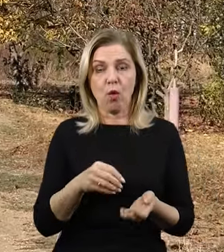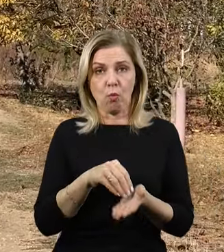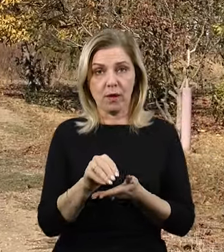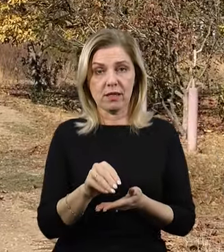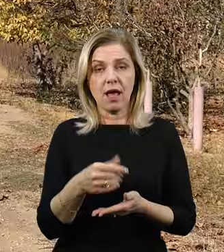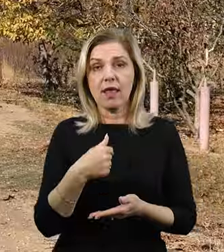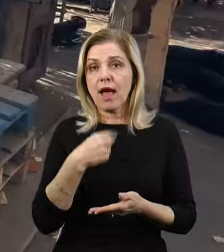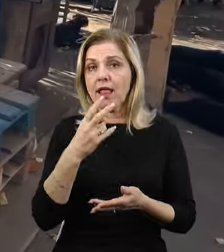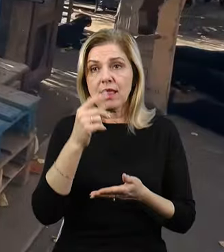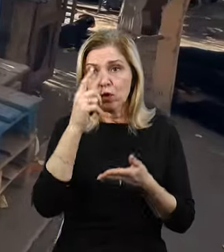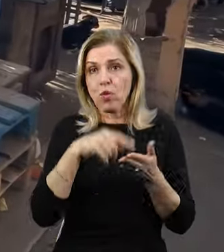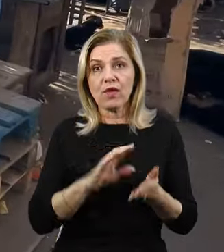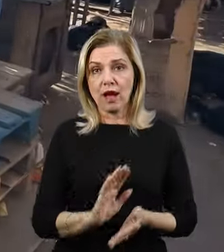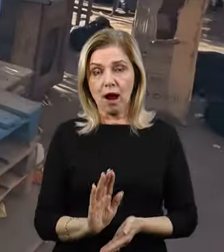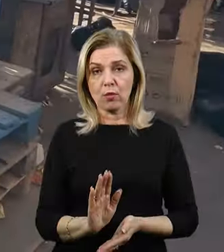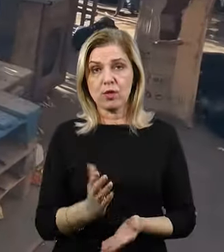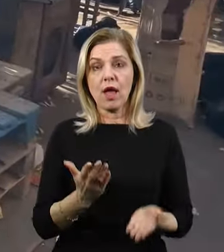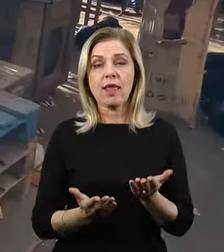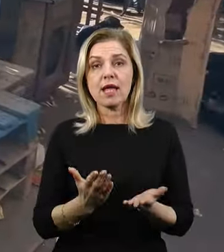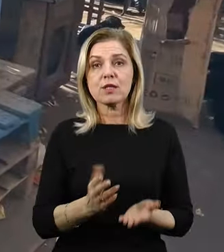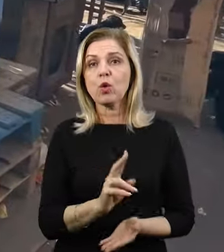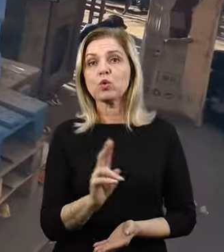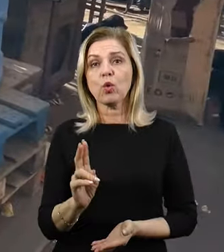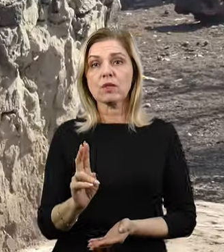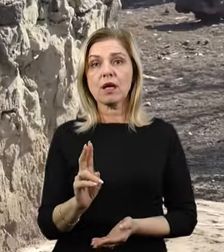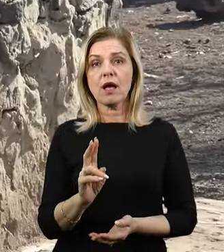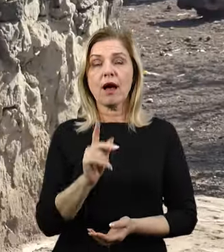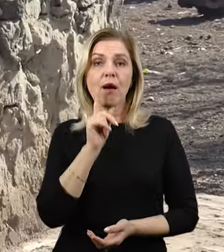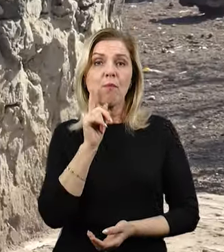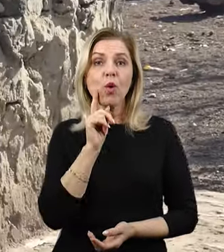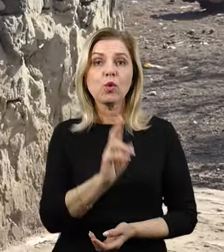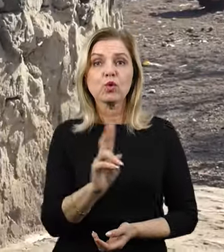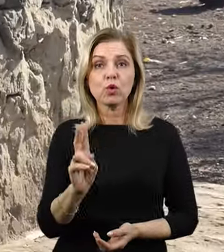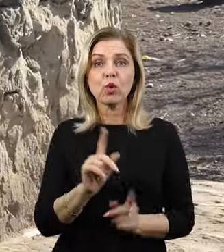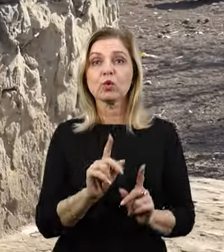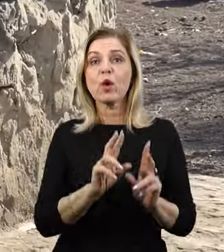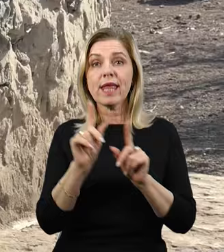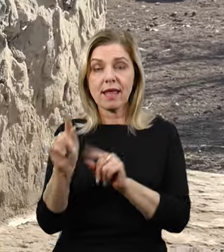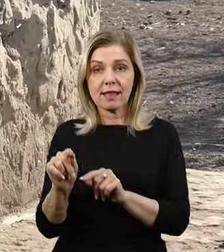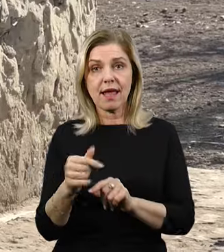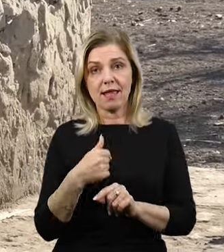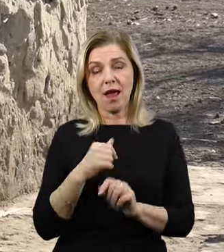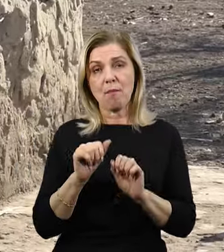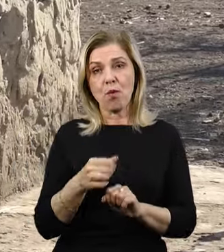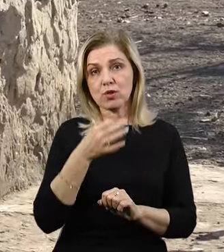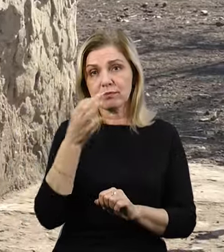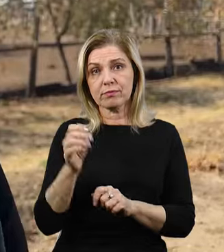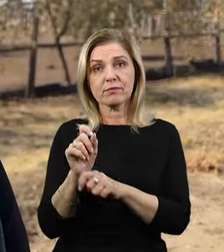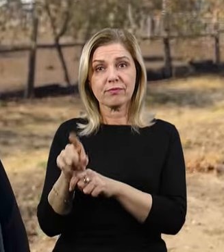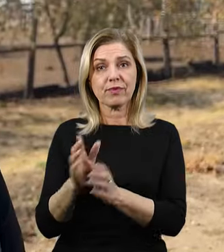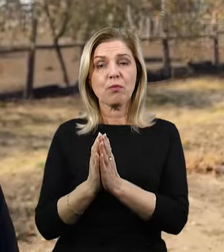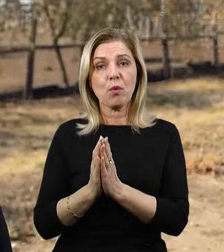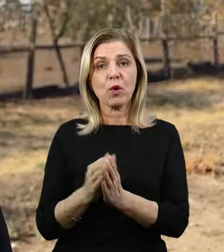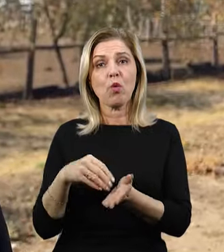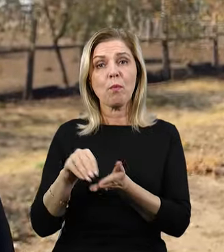добираюся, я, як помолодше, хтось їде, то я можу сказати, щоб хтось